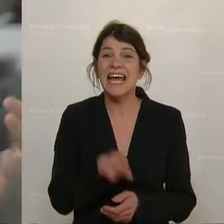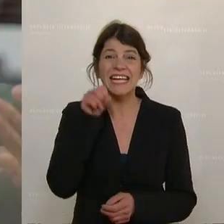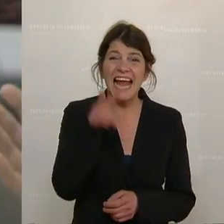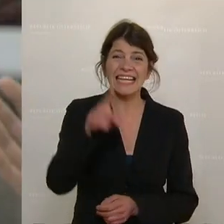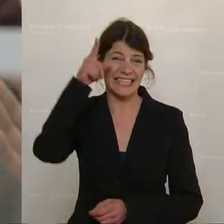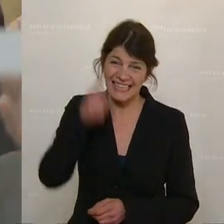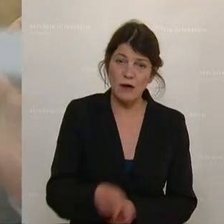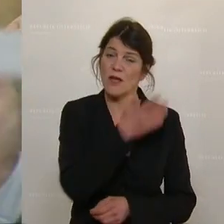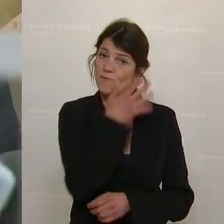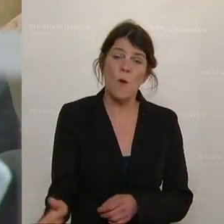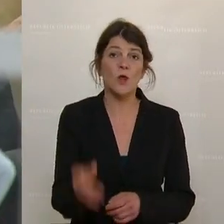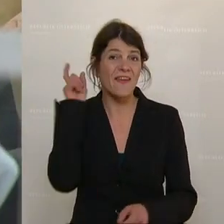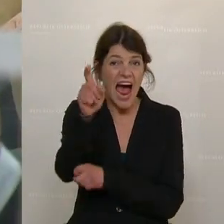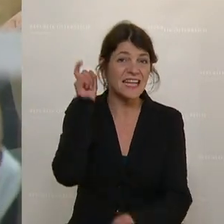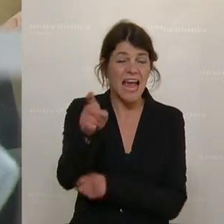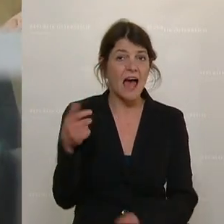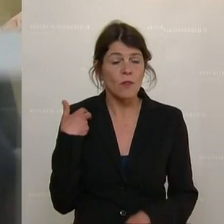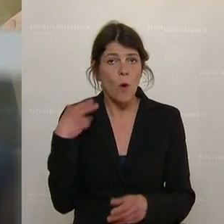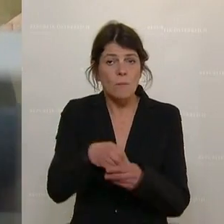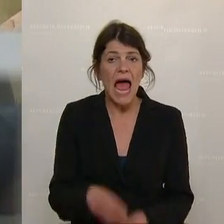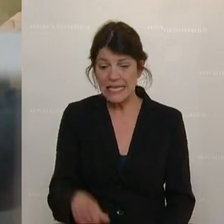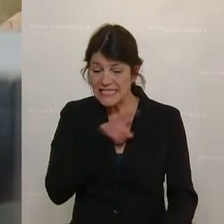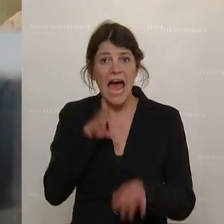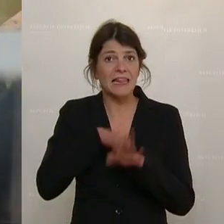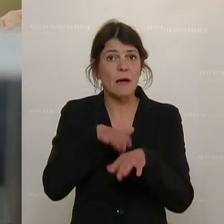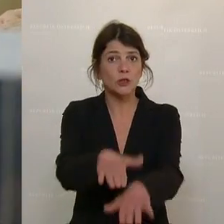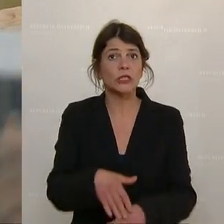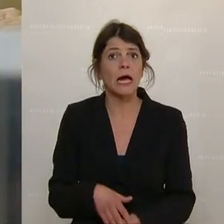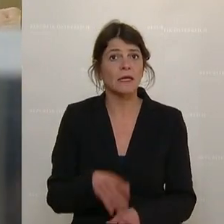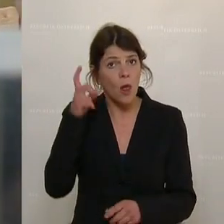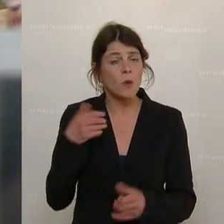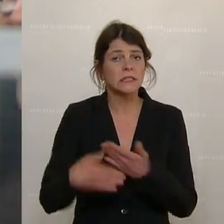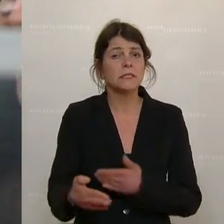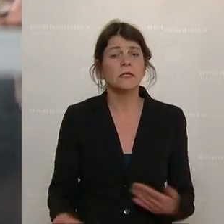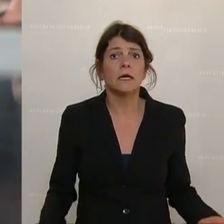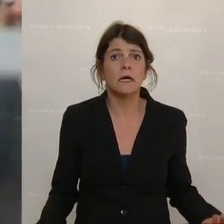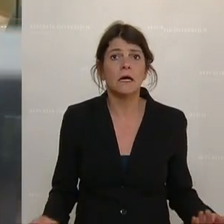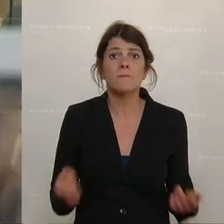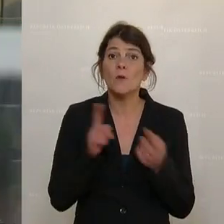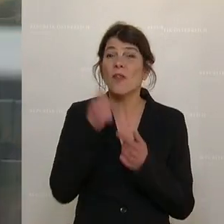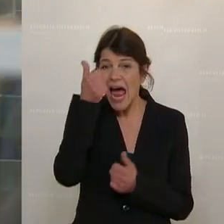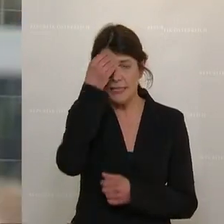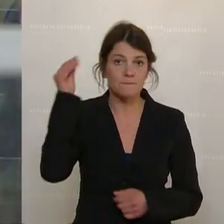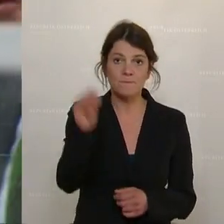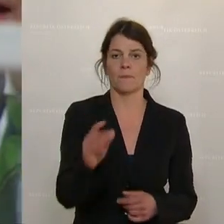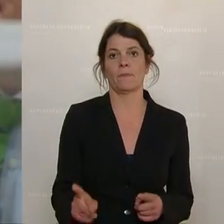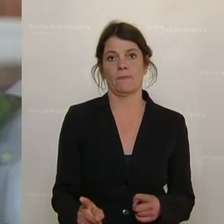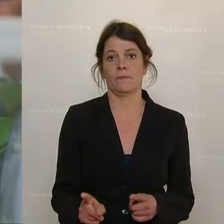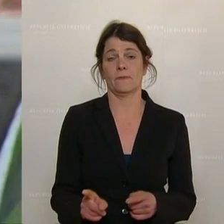.500 Anzeigen, seit die Demonstrationen unterwegs sind. Und eines sage ich Ihnen,